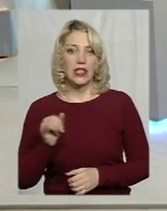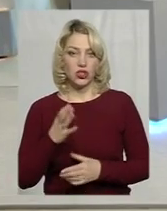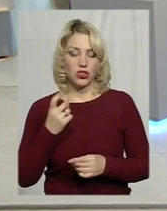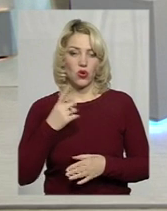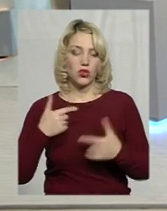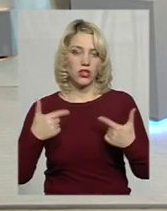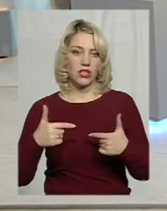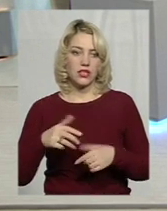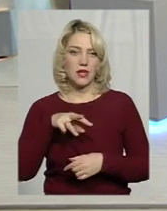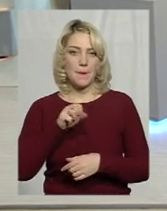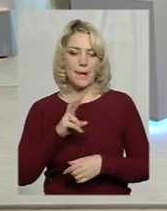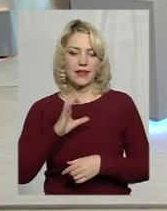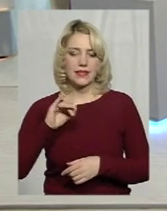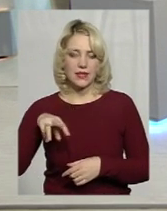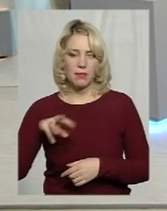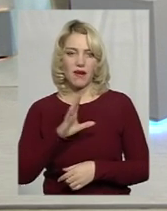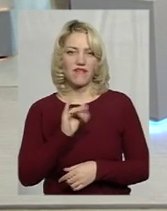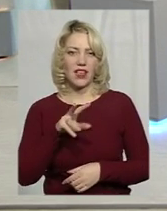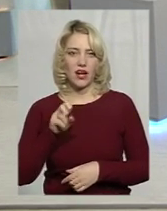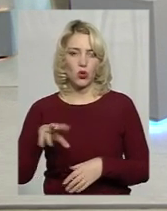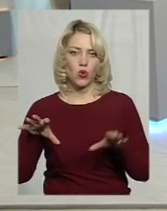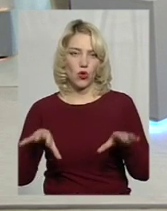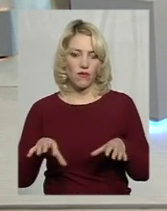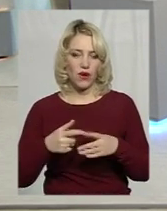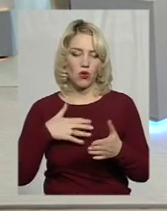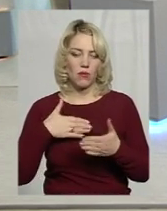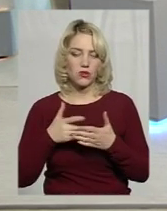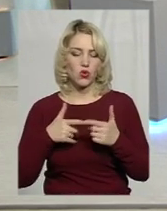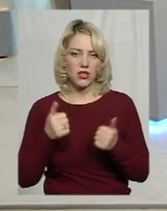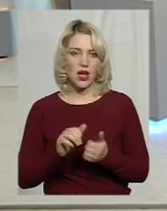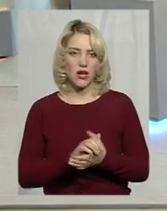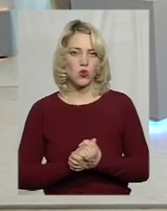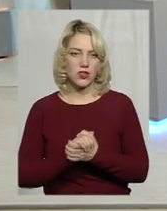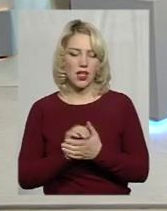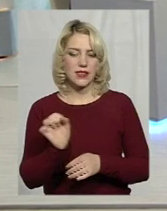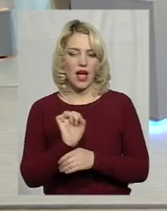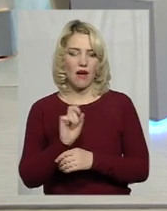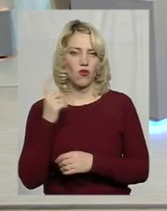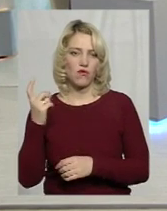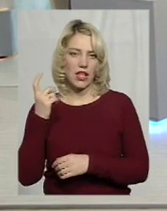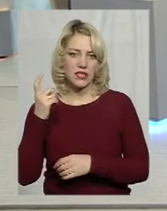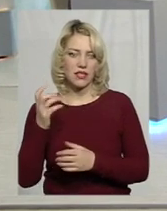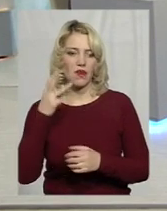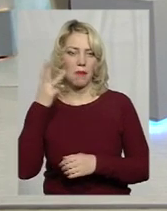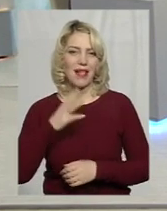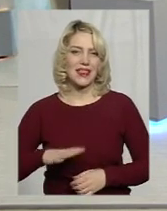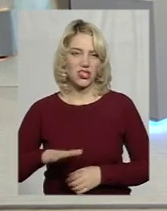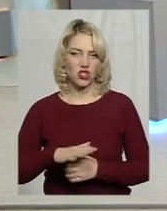один гість Максим Вікалюк, голова громадської організації «Асоціація автовласників Хмельниччини». Добрий вечір. Добрий вечір.